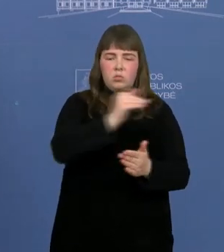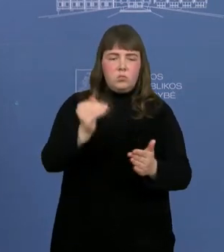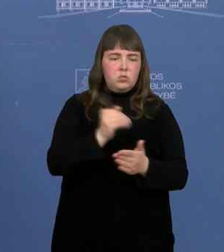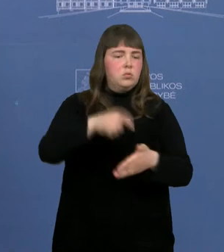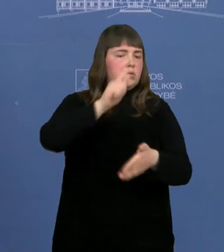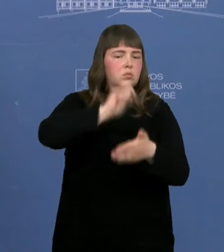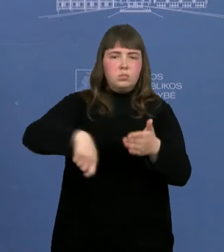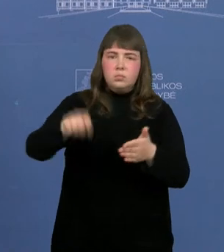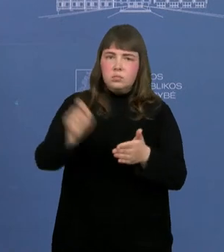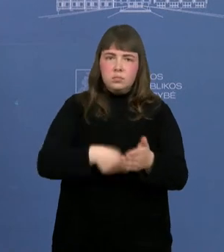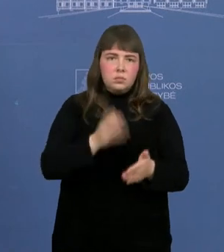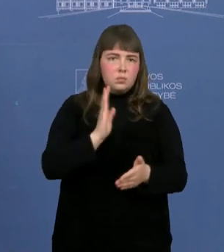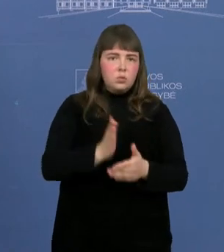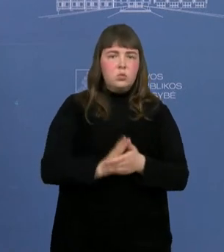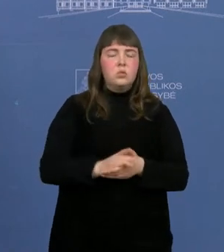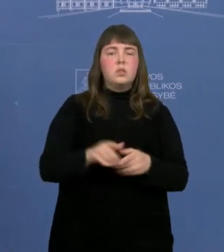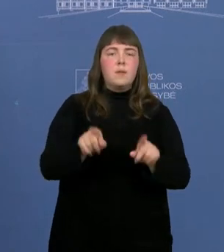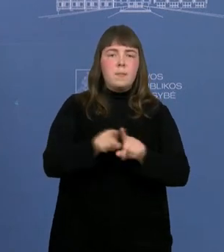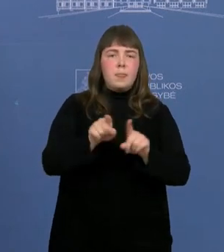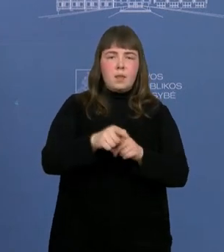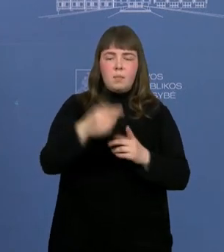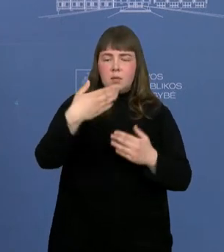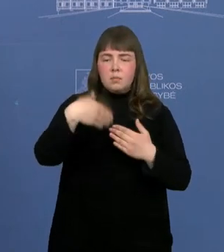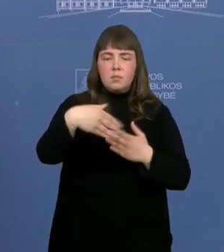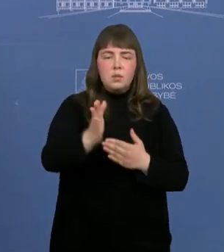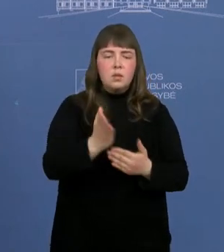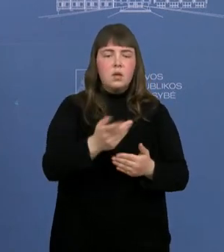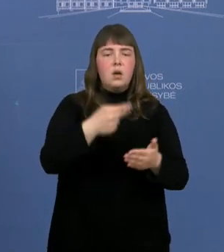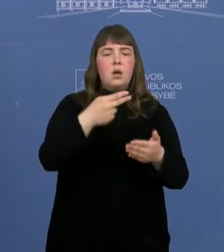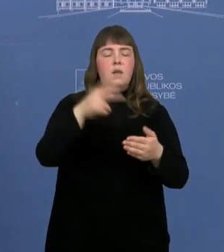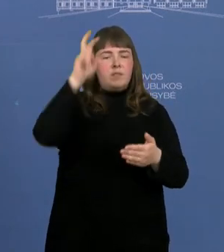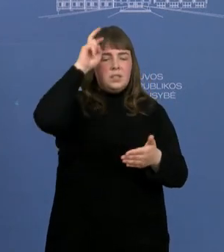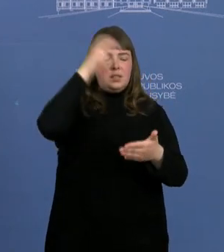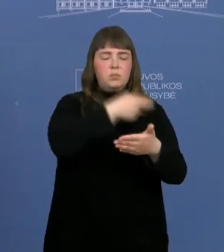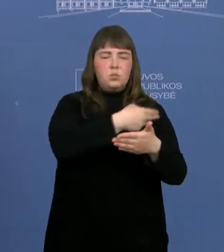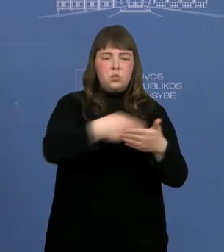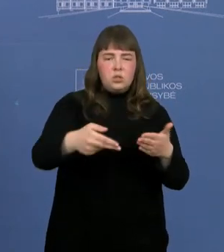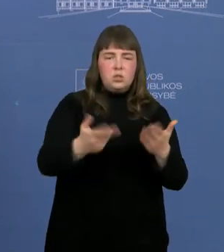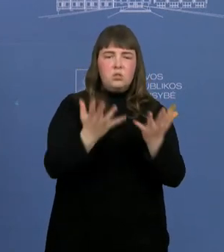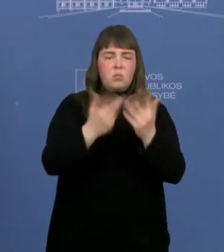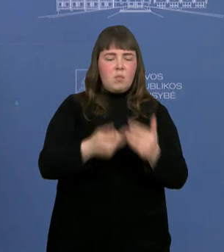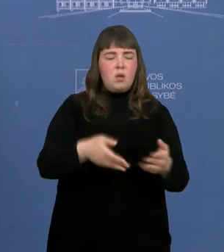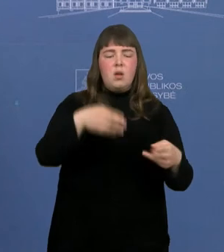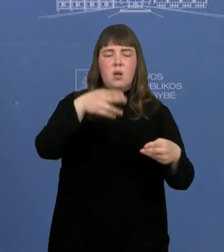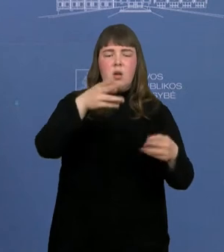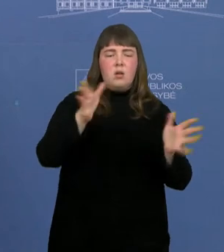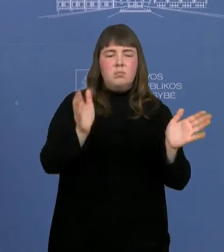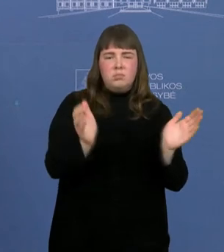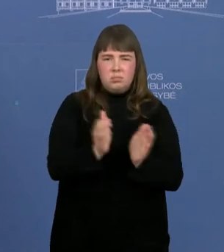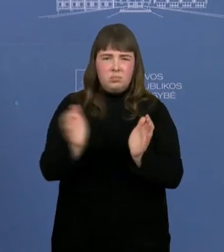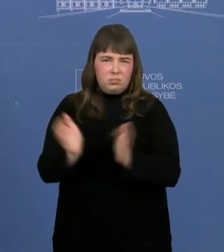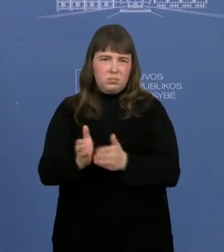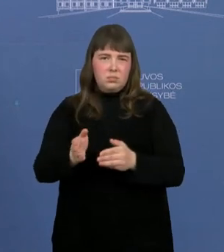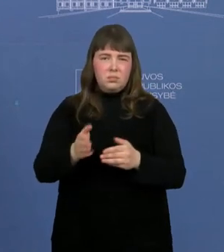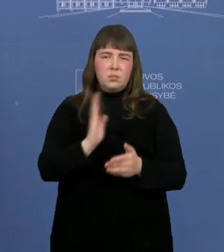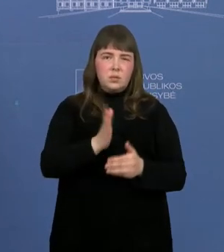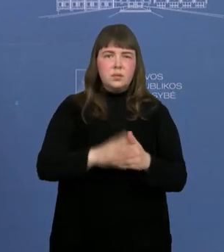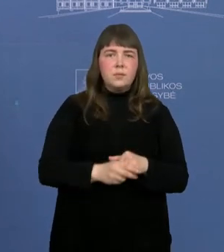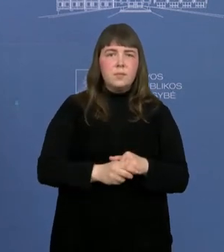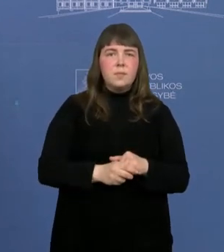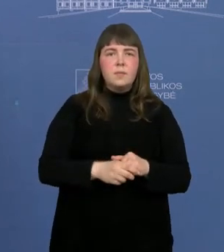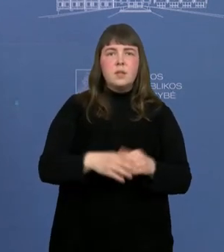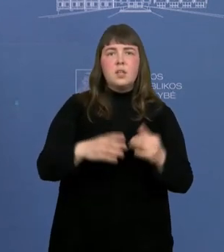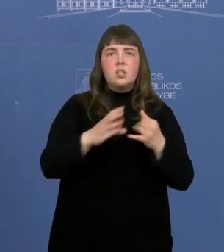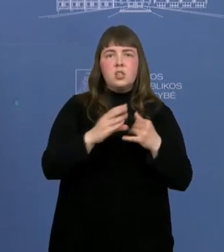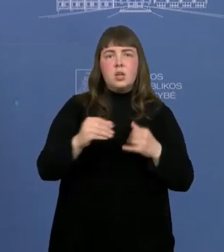mažės tikrai perspektyvoje ir valstybinių įstaigų skaičius, bet tai sietina su tuom, kad pačia žemės